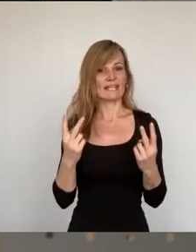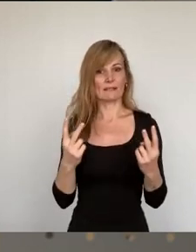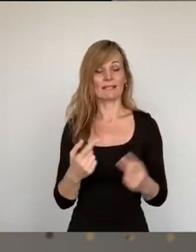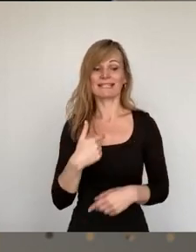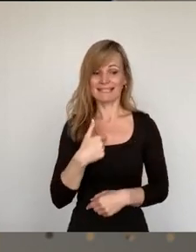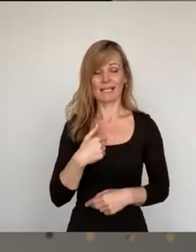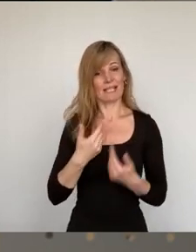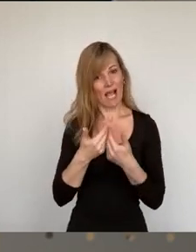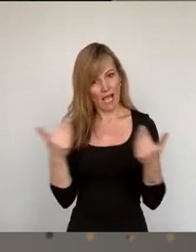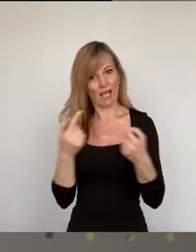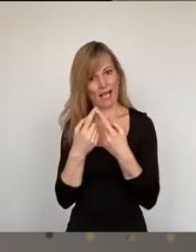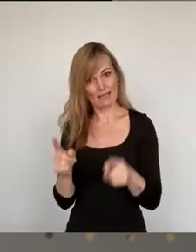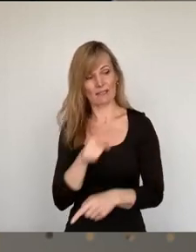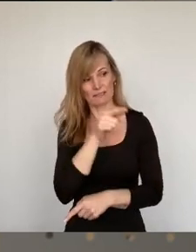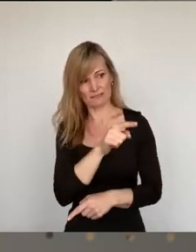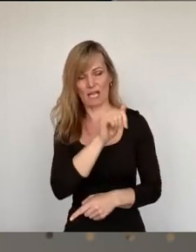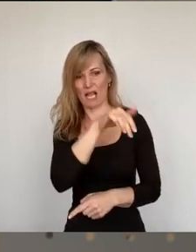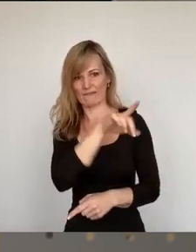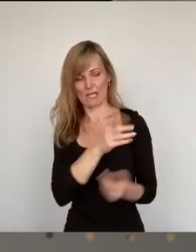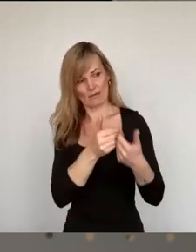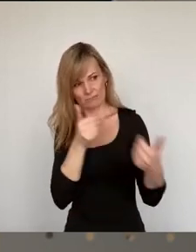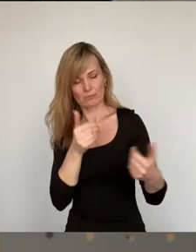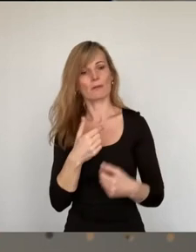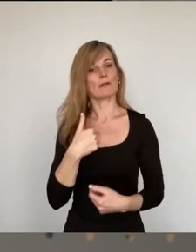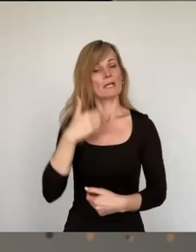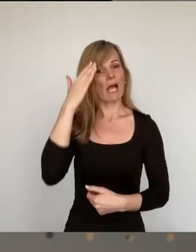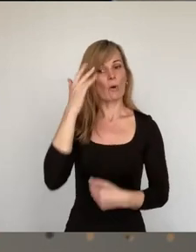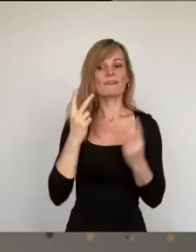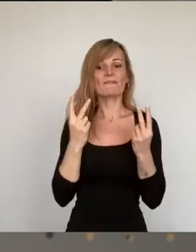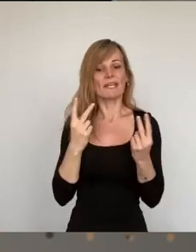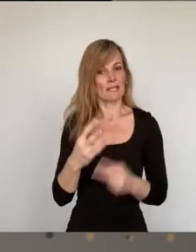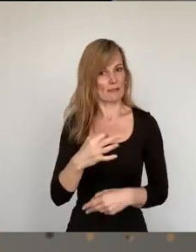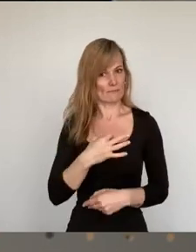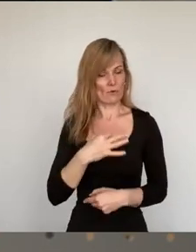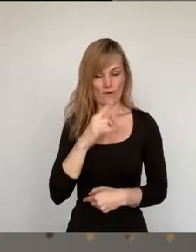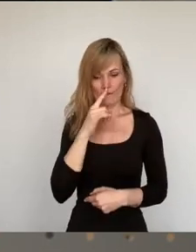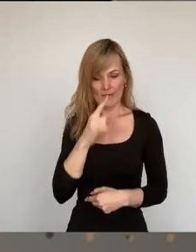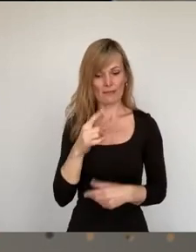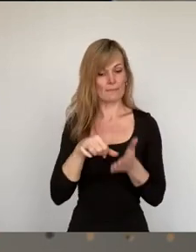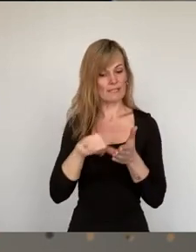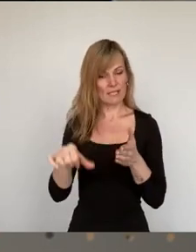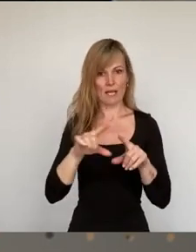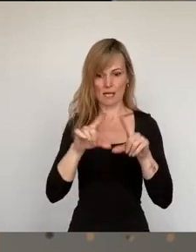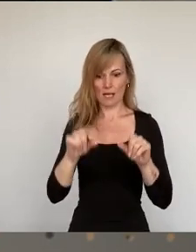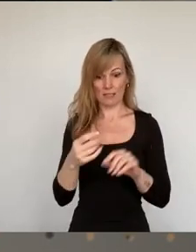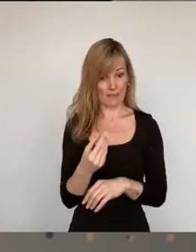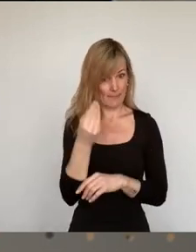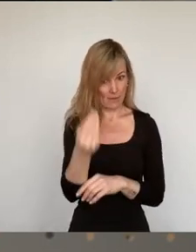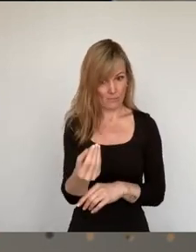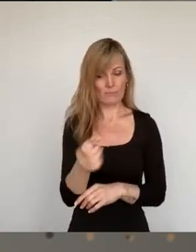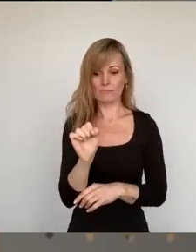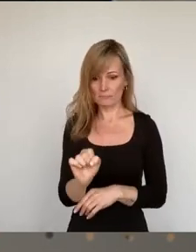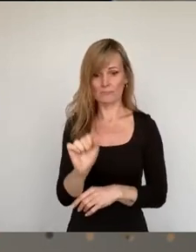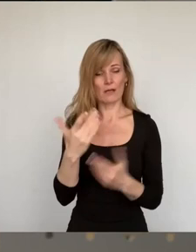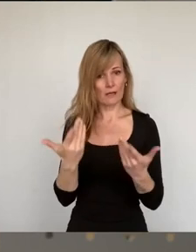am wichtigsten ist uns aber, dass wenn man eine Bezahlkarte erhält, dass man damit auch unkompliziert bezahlen